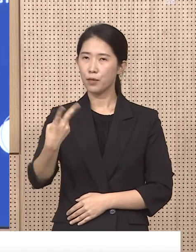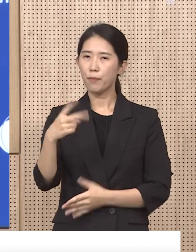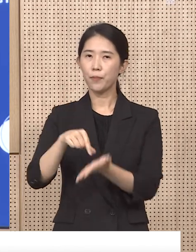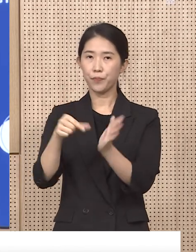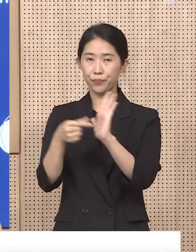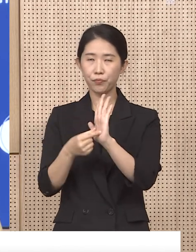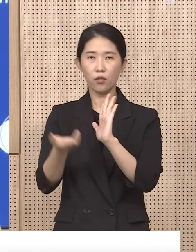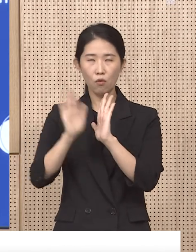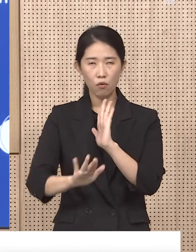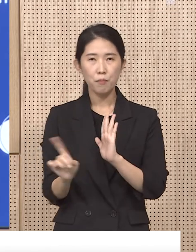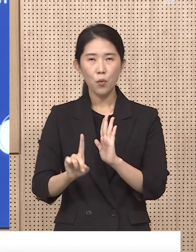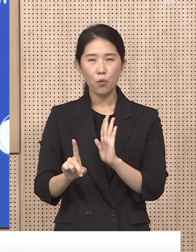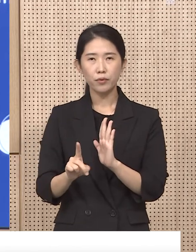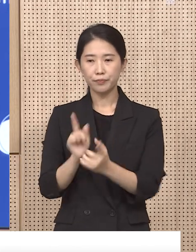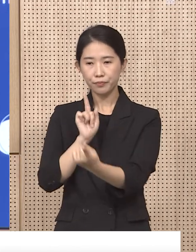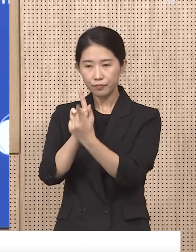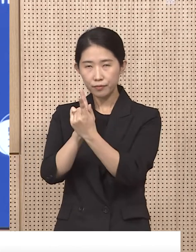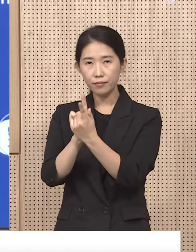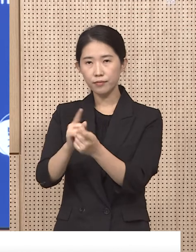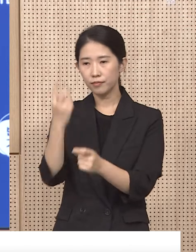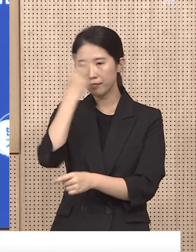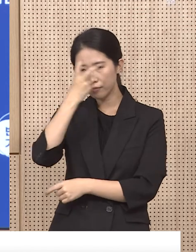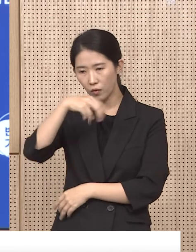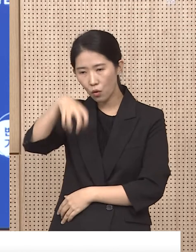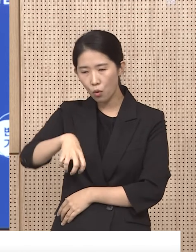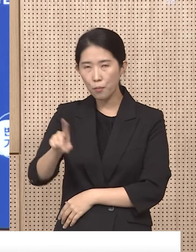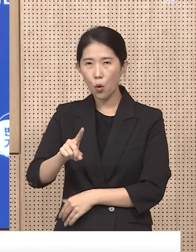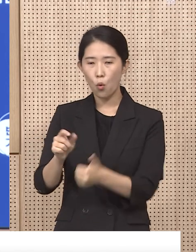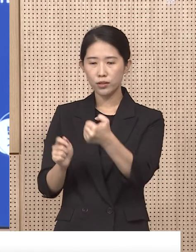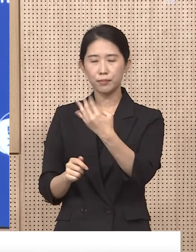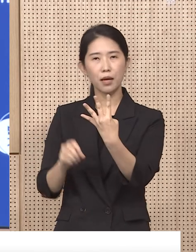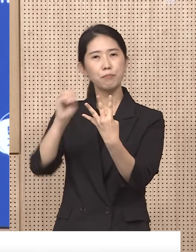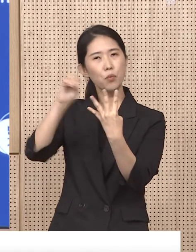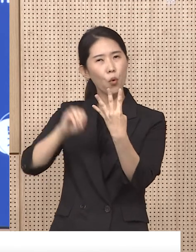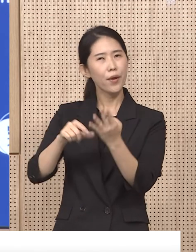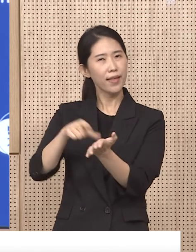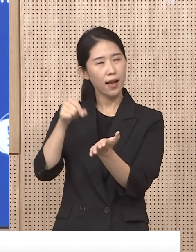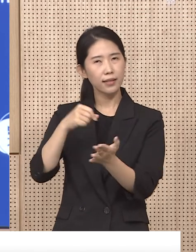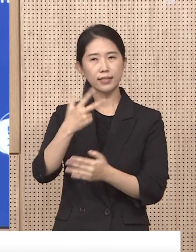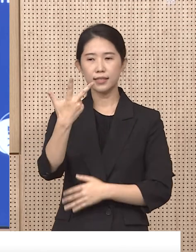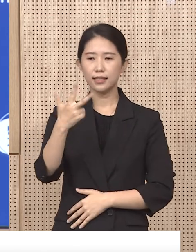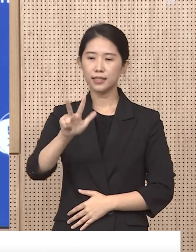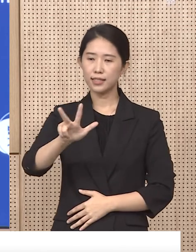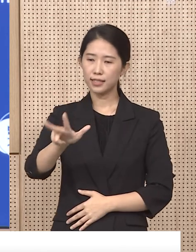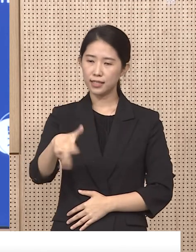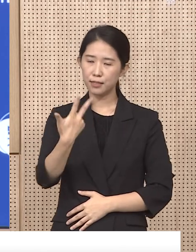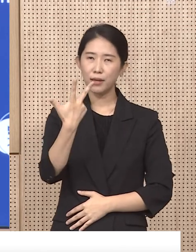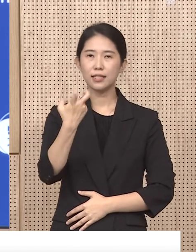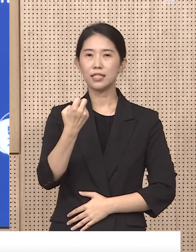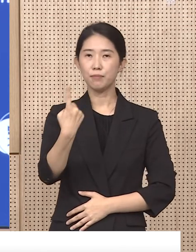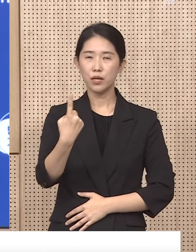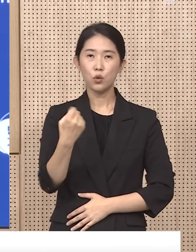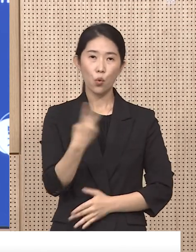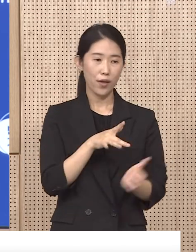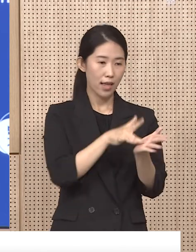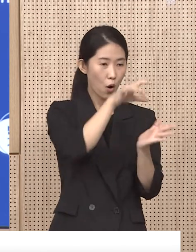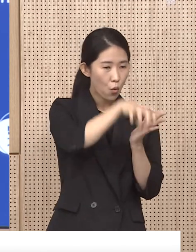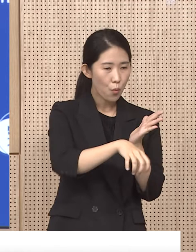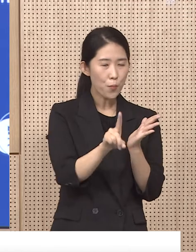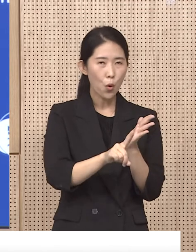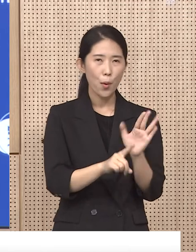원스톱진료기관은 기존 대비 약 54%인인 771개소, 지정약국은 기존 대비